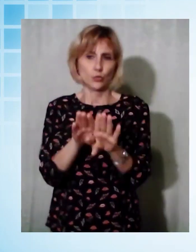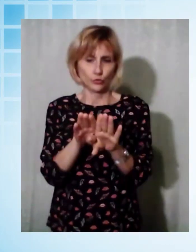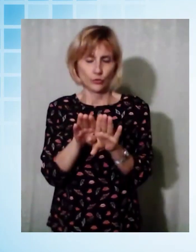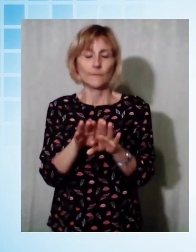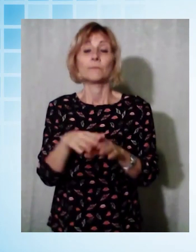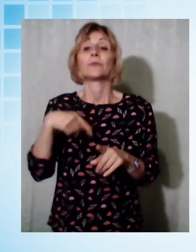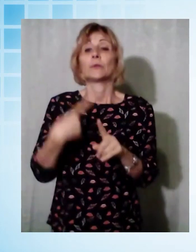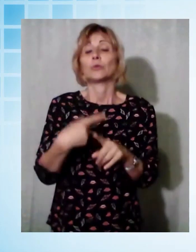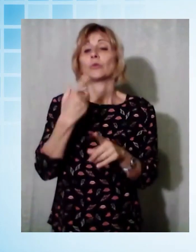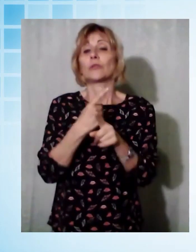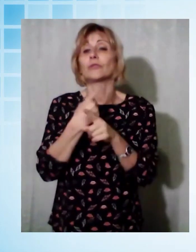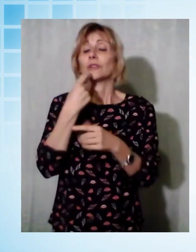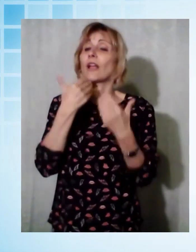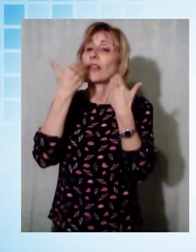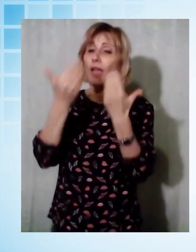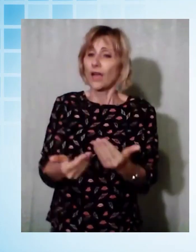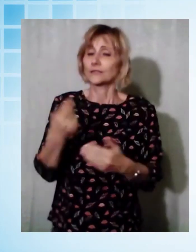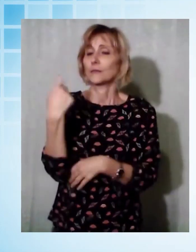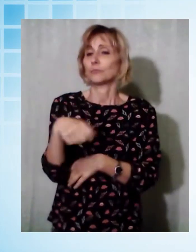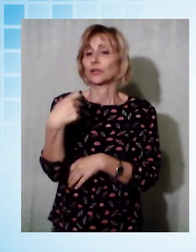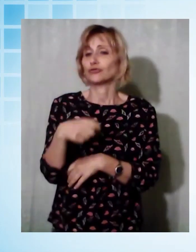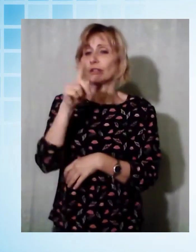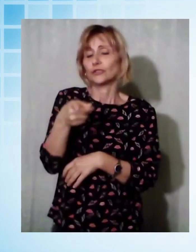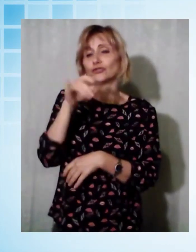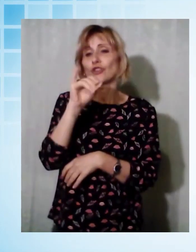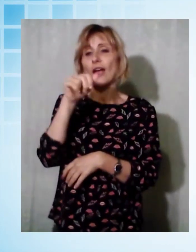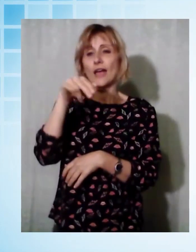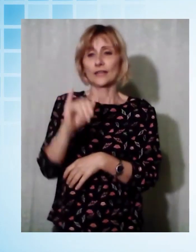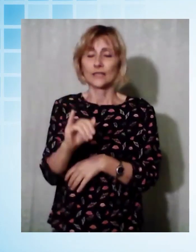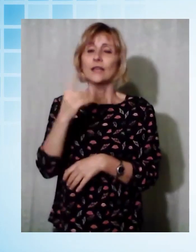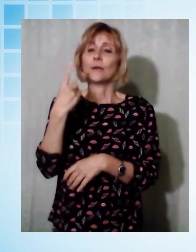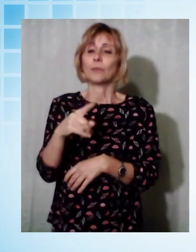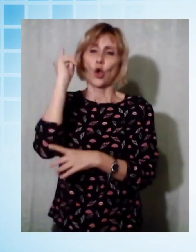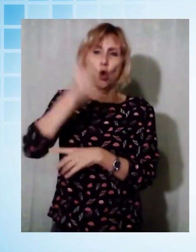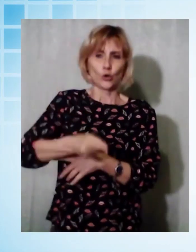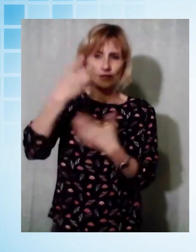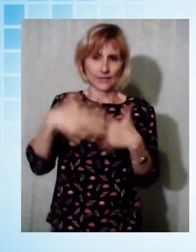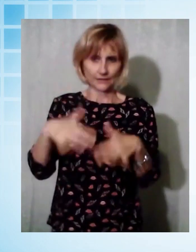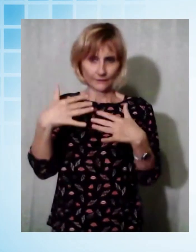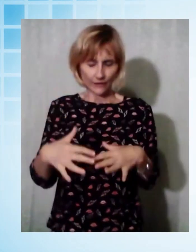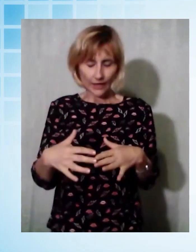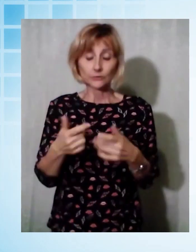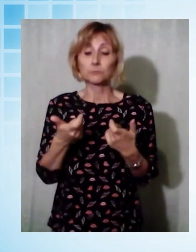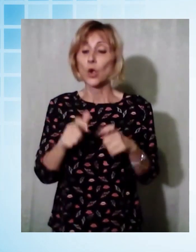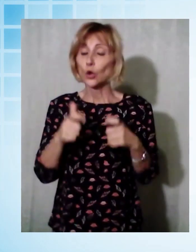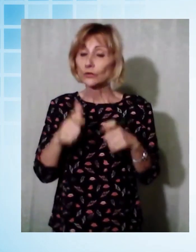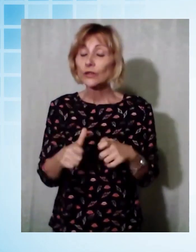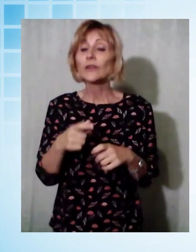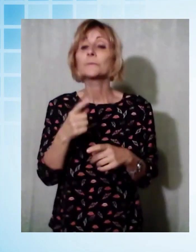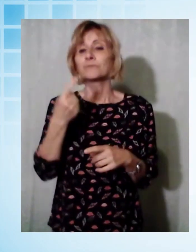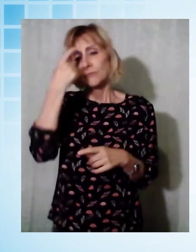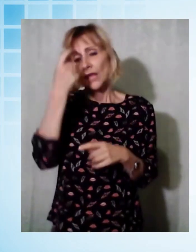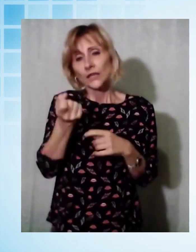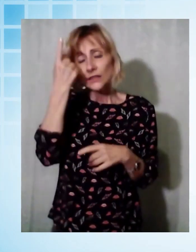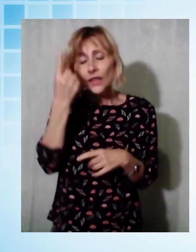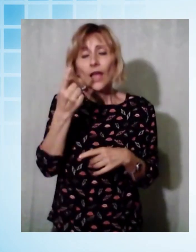quindi la necessaria ordinanza. L'idea era abbastanza semplice, questi sono lavoratori essenziali, che però non sono